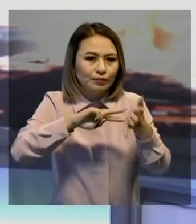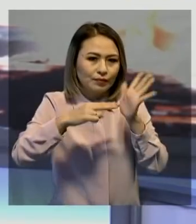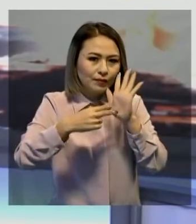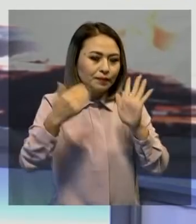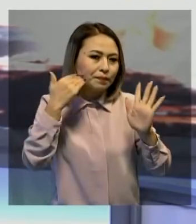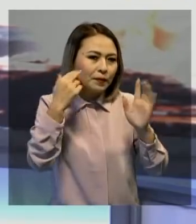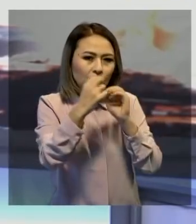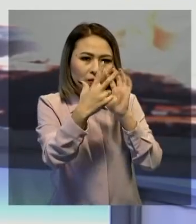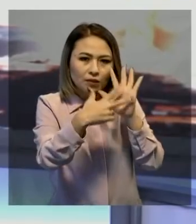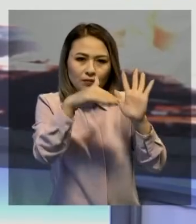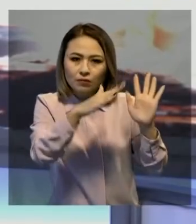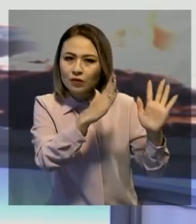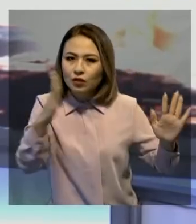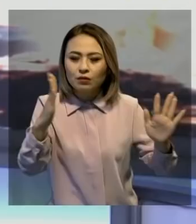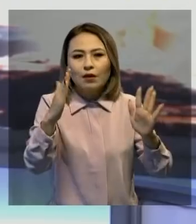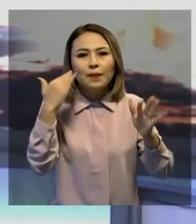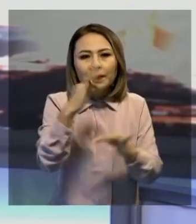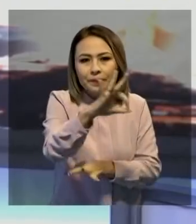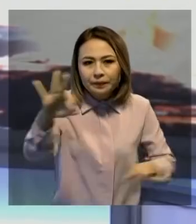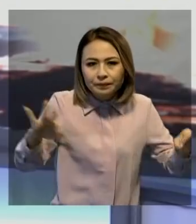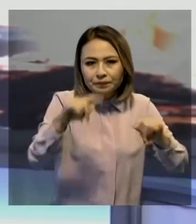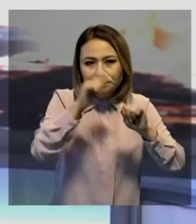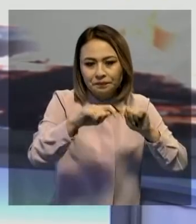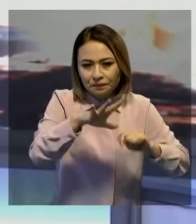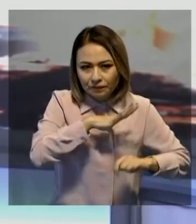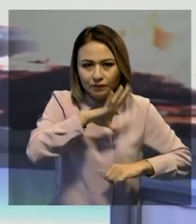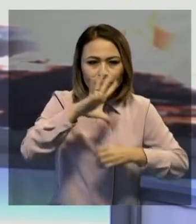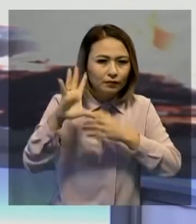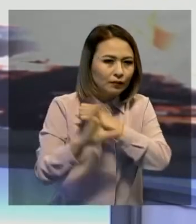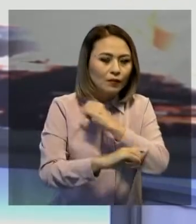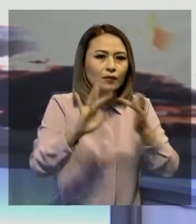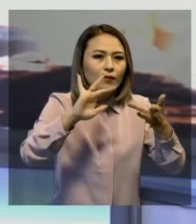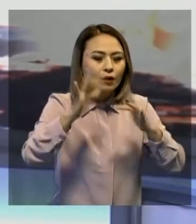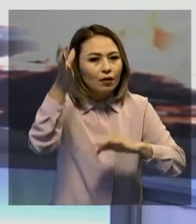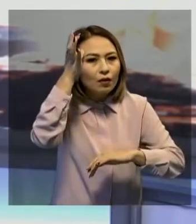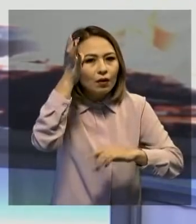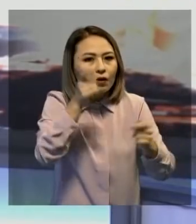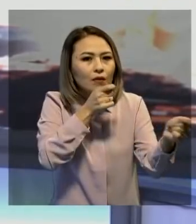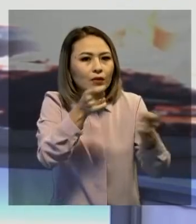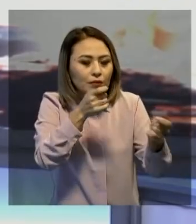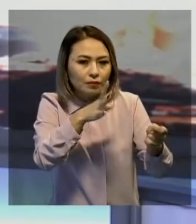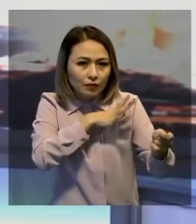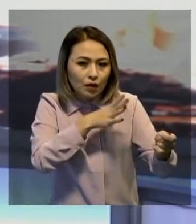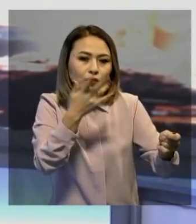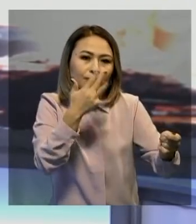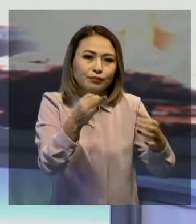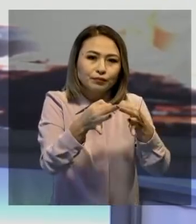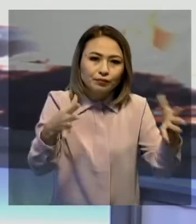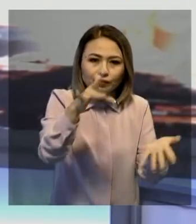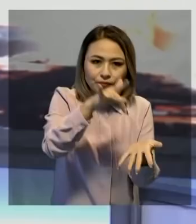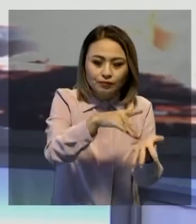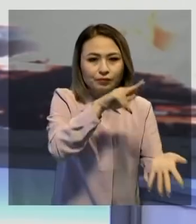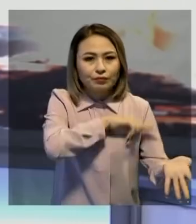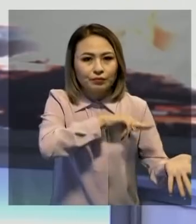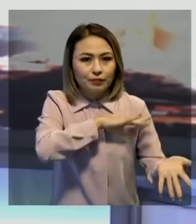жоспарына сәйкес 18 мүмін астам шаршы метр жертек серілді. Соның жартысынан ғалымдар қауіпсізеп тапты ұлттық ядро орталық